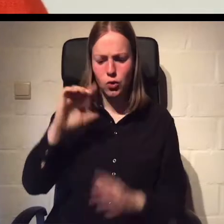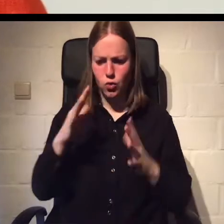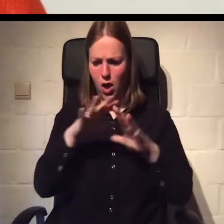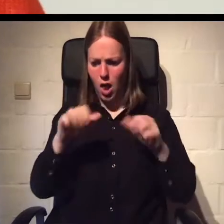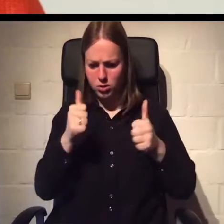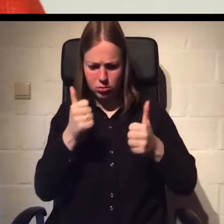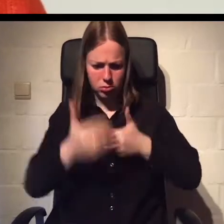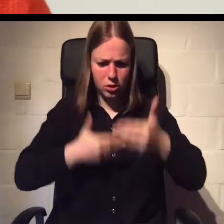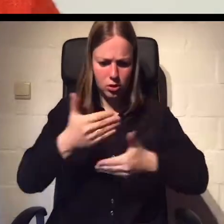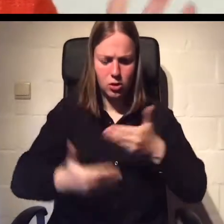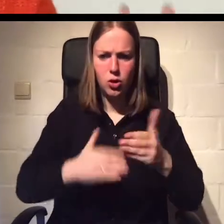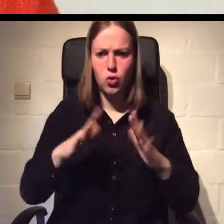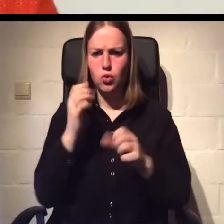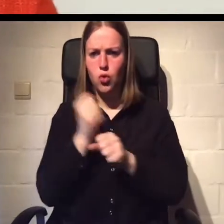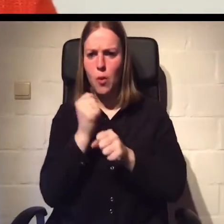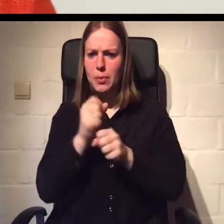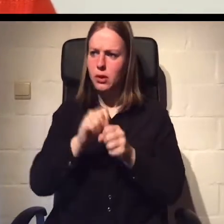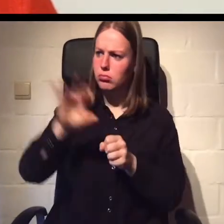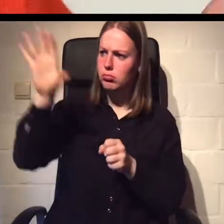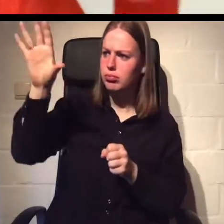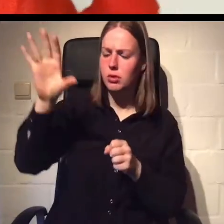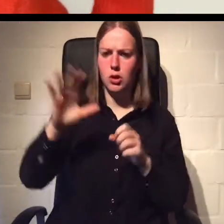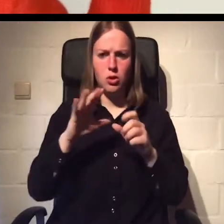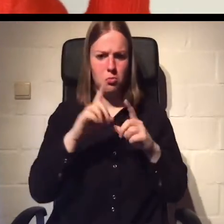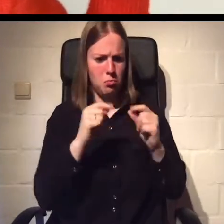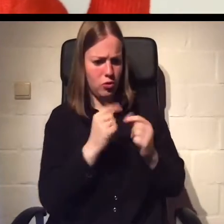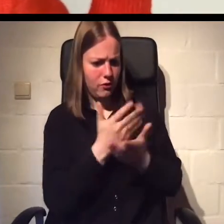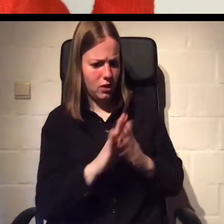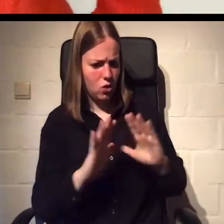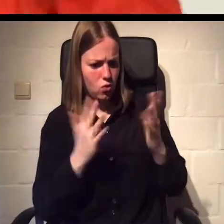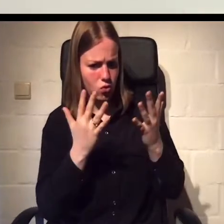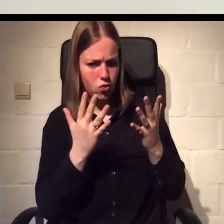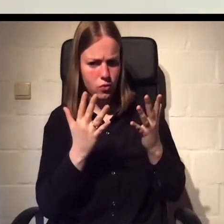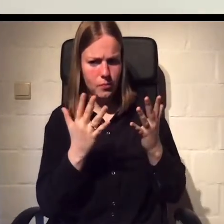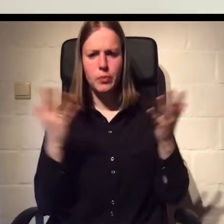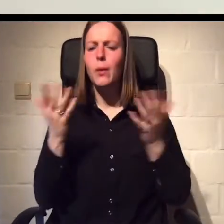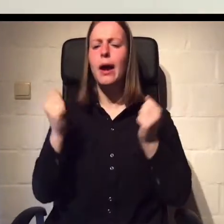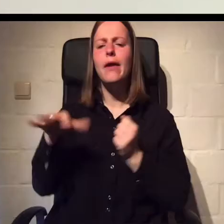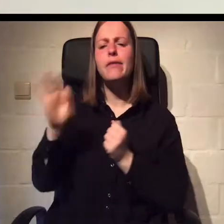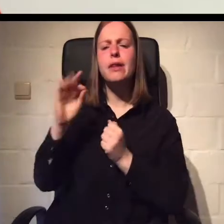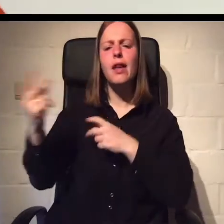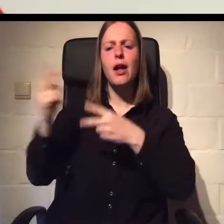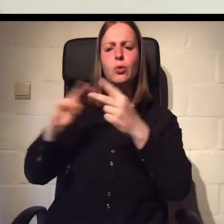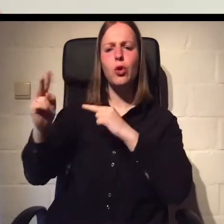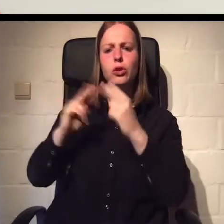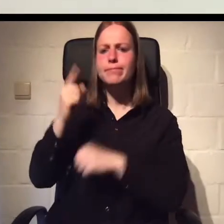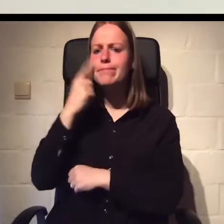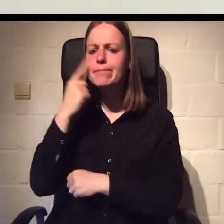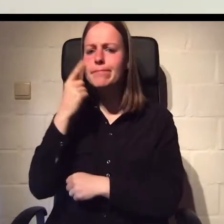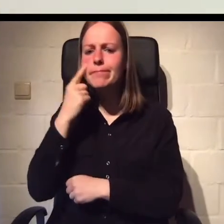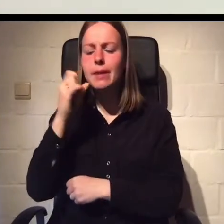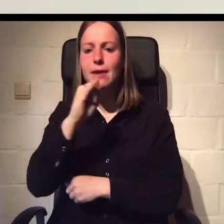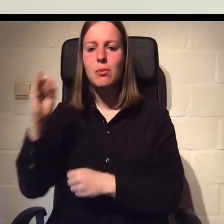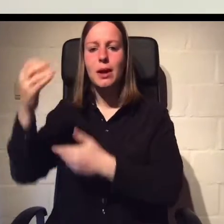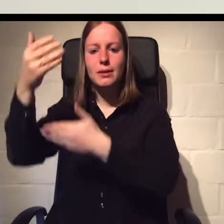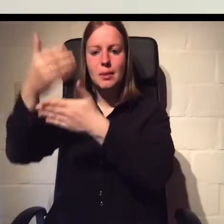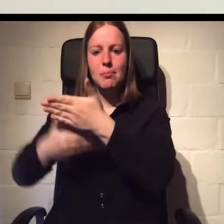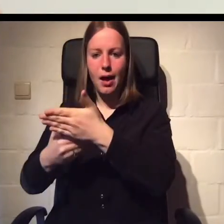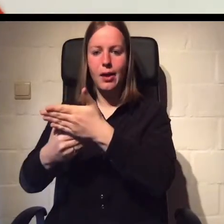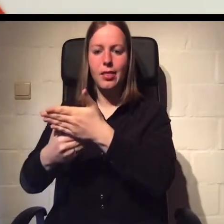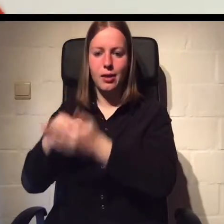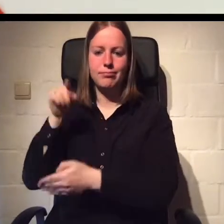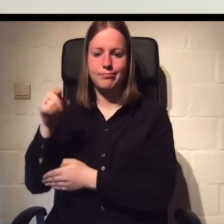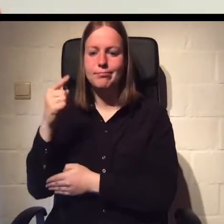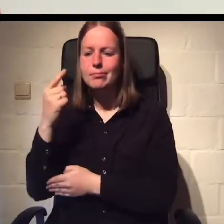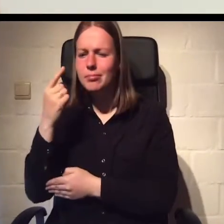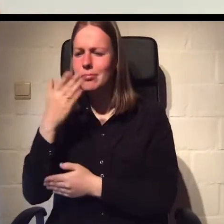je weet hoe alles werkt, hoe je iets moet inzenden, hoe de punten worden verdeeld. Alle antwoorden op die vragen vind je op de infopagina van